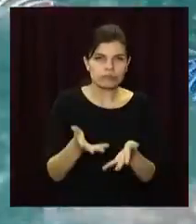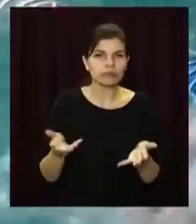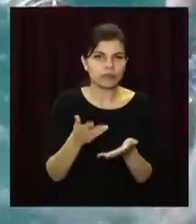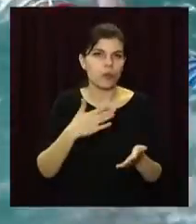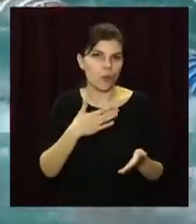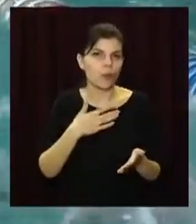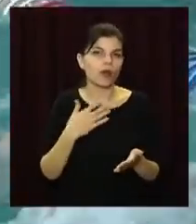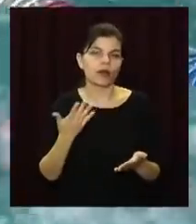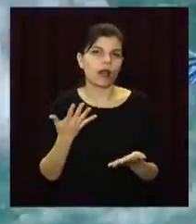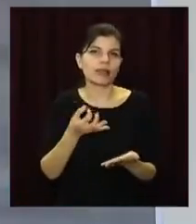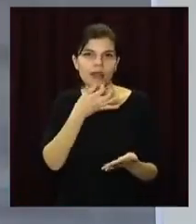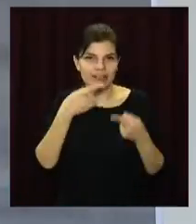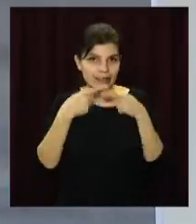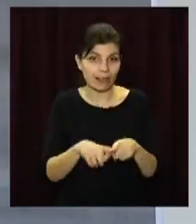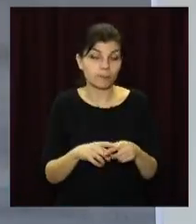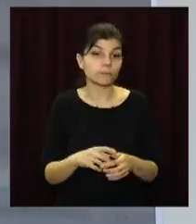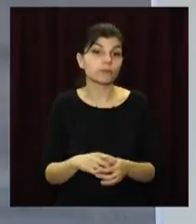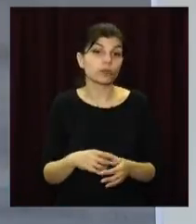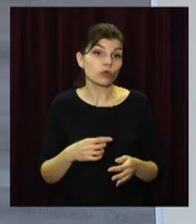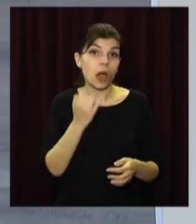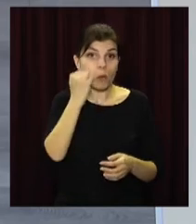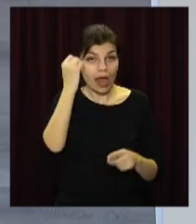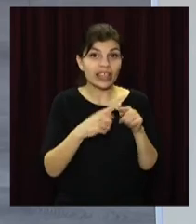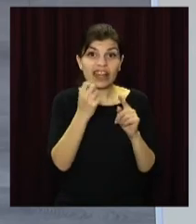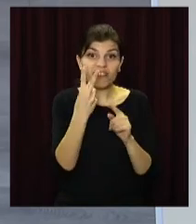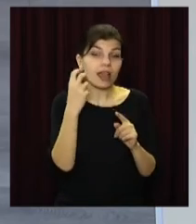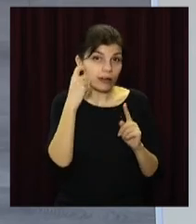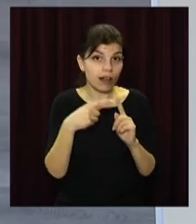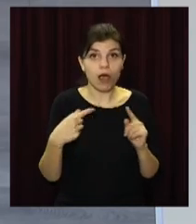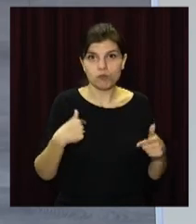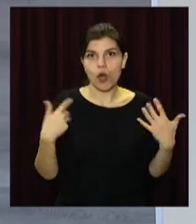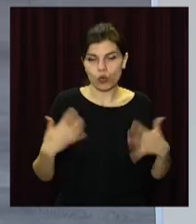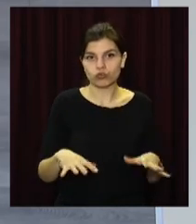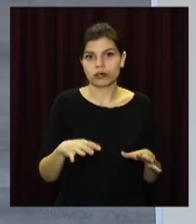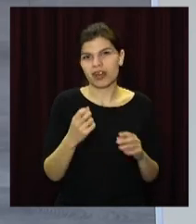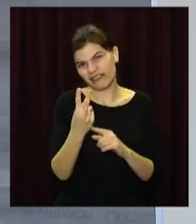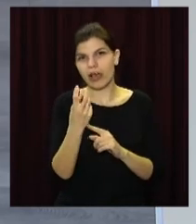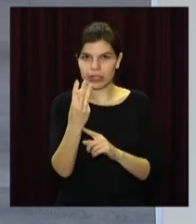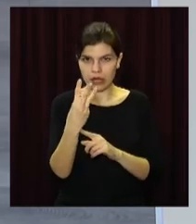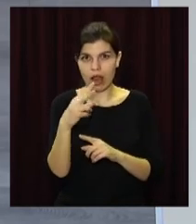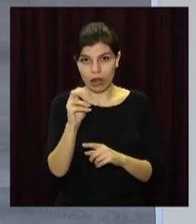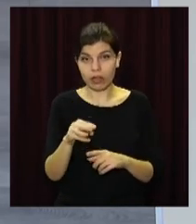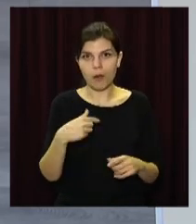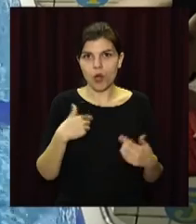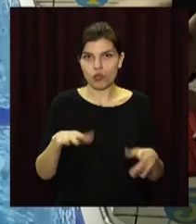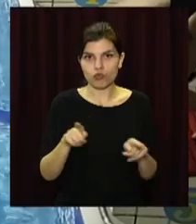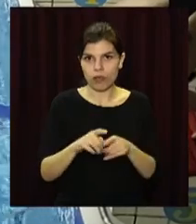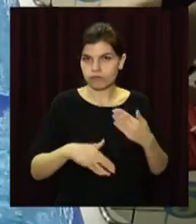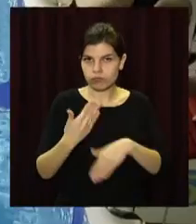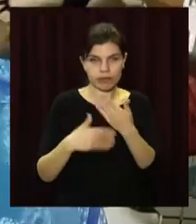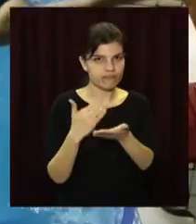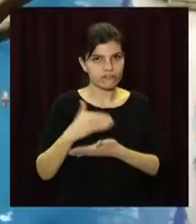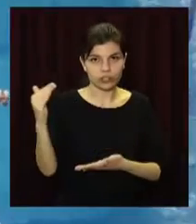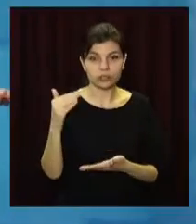елементи. І благодаря цьому 12-13 років ми вже на такій висоті. Анна